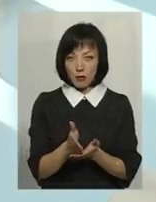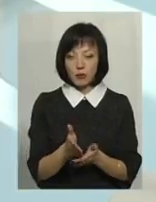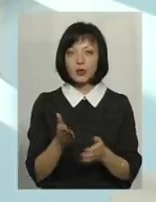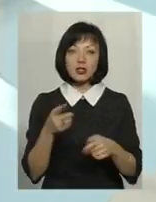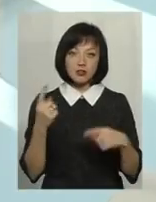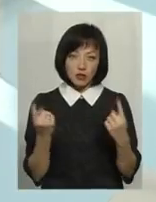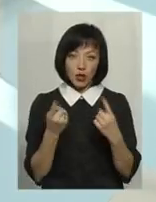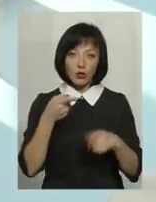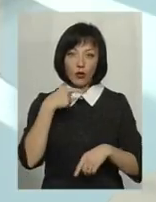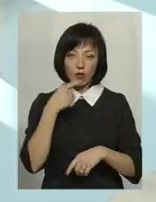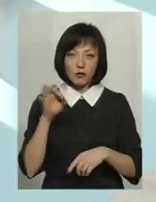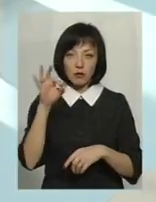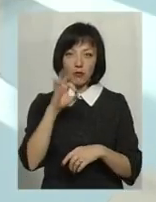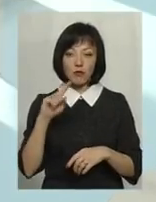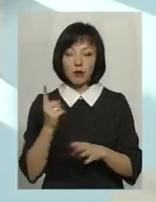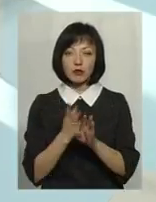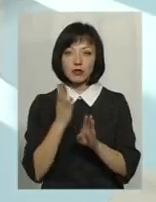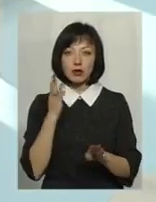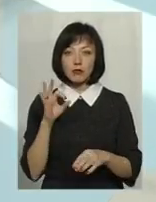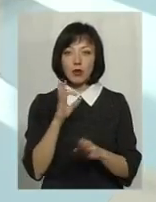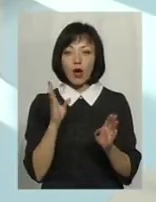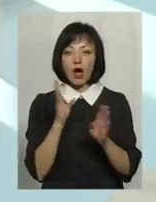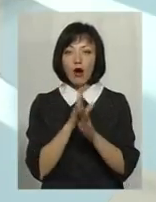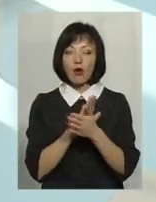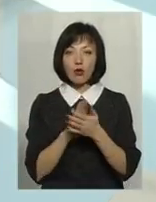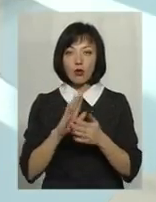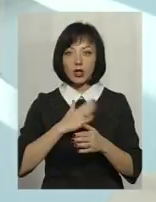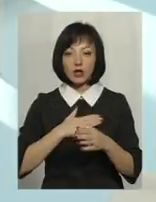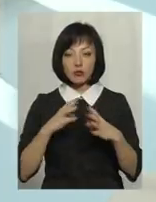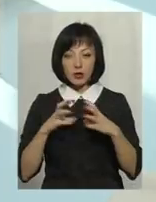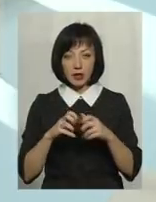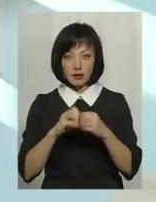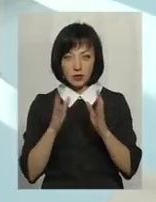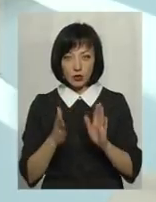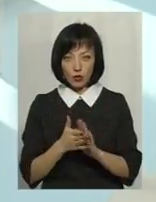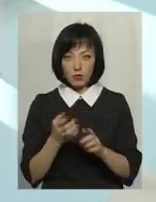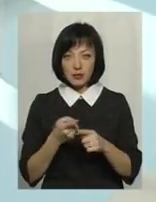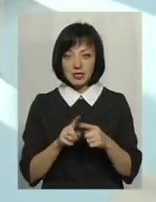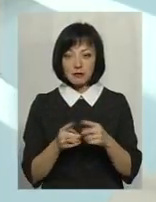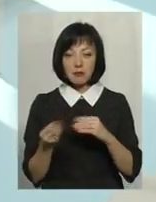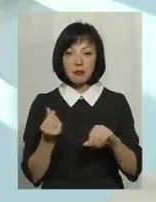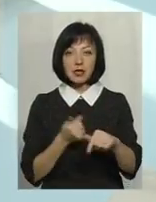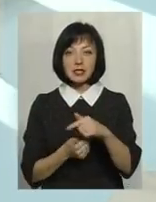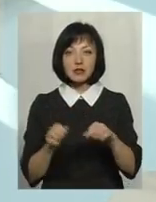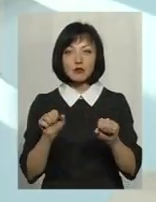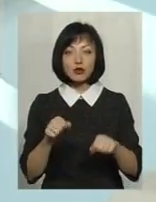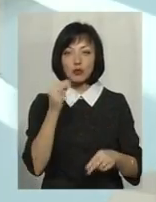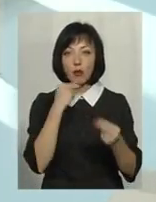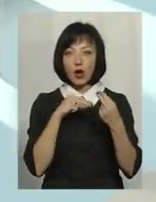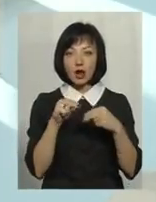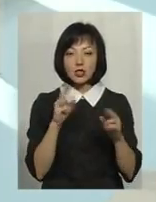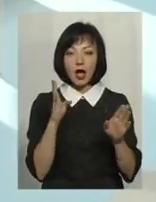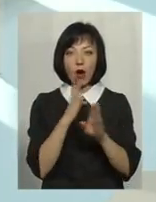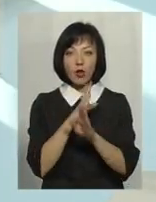що говорилось також в першу чергу і про екологію нашої планети в цілому. Тобто це були про ті бізнеси, які зможуть покращити